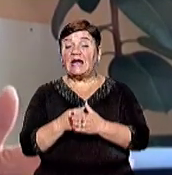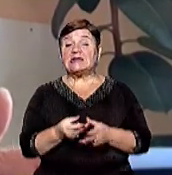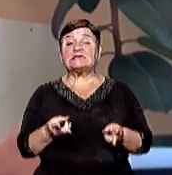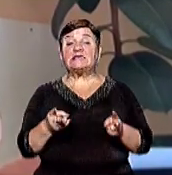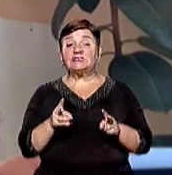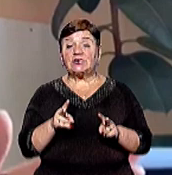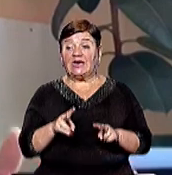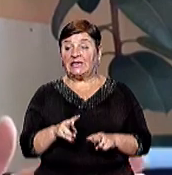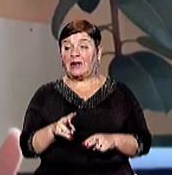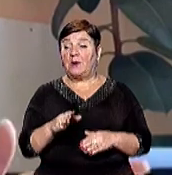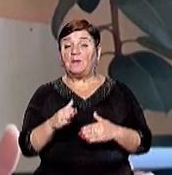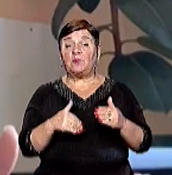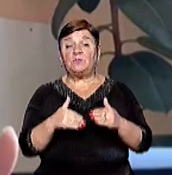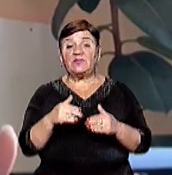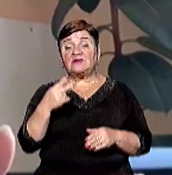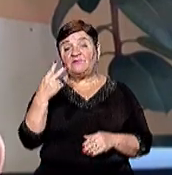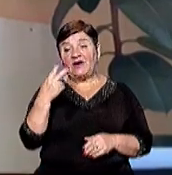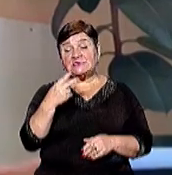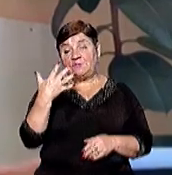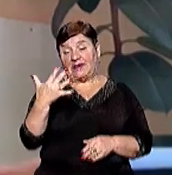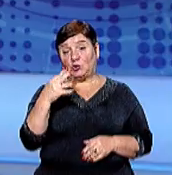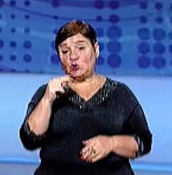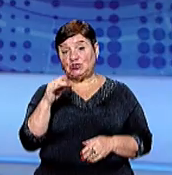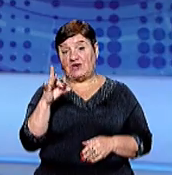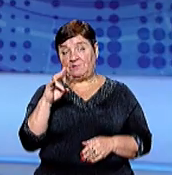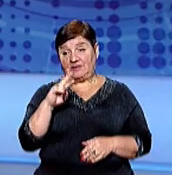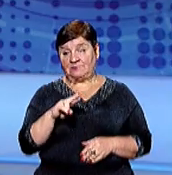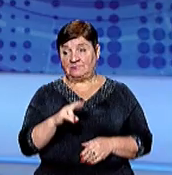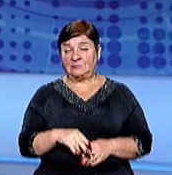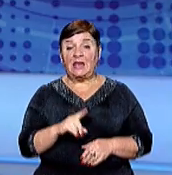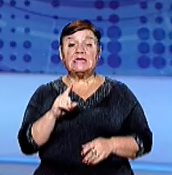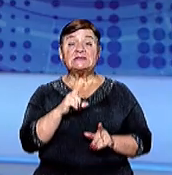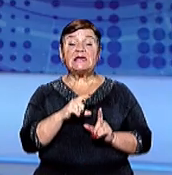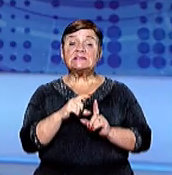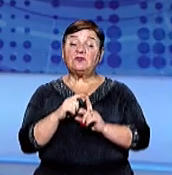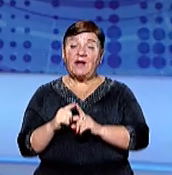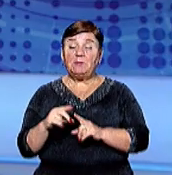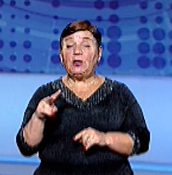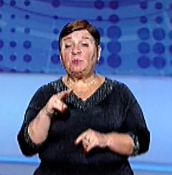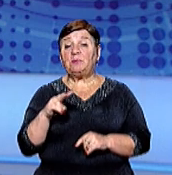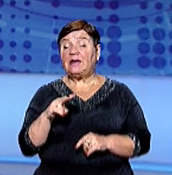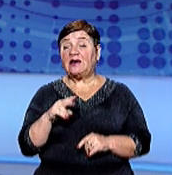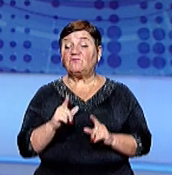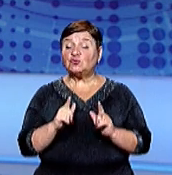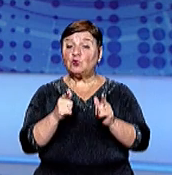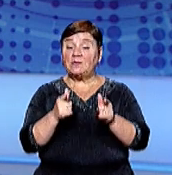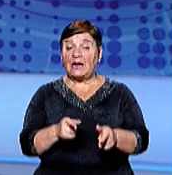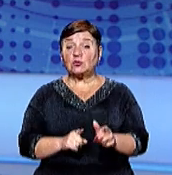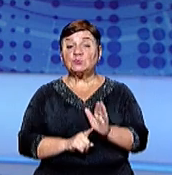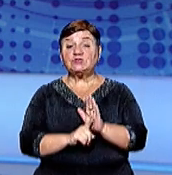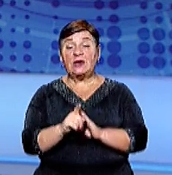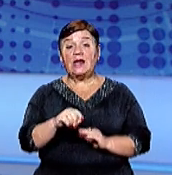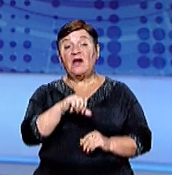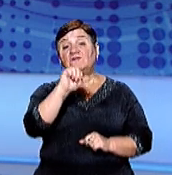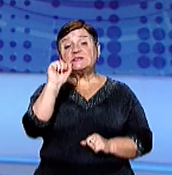з практично 25 червня За словами Любомира Манзій, вступна кампанія розпочнеться